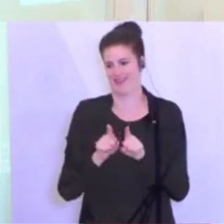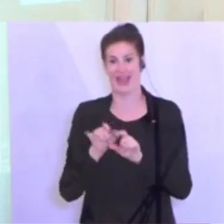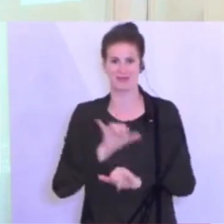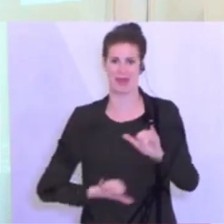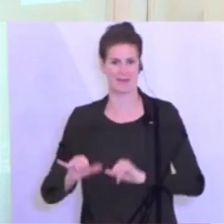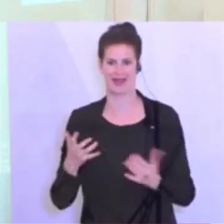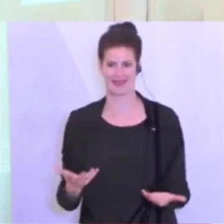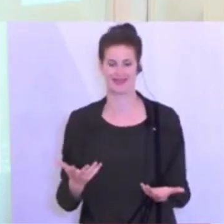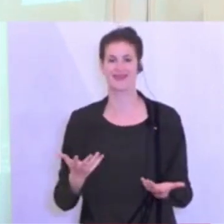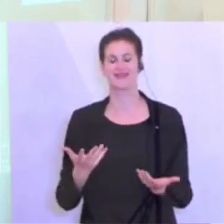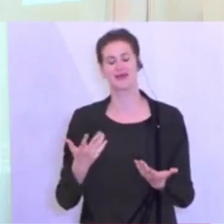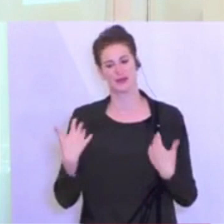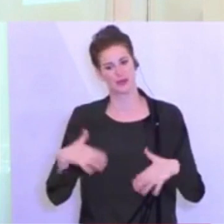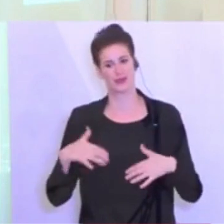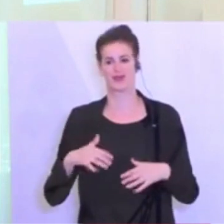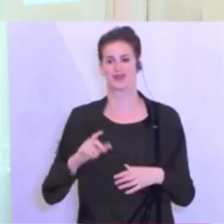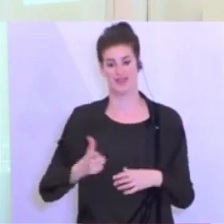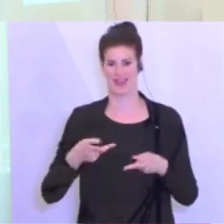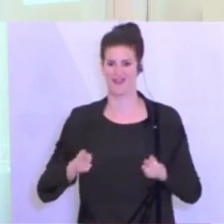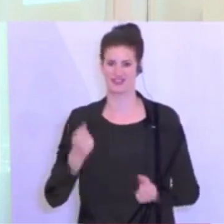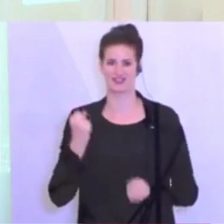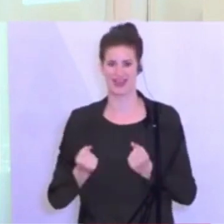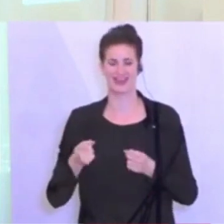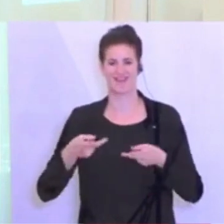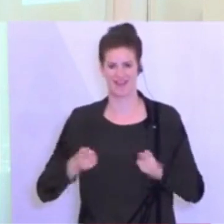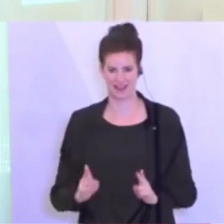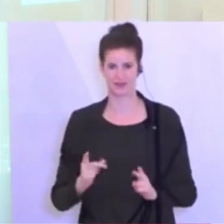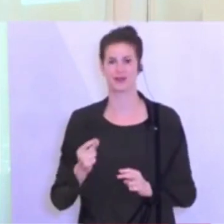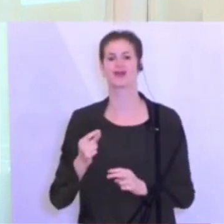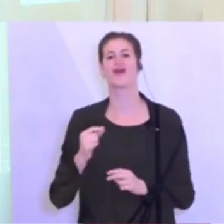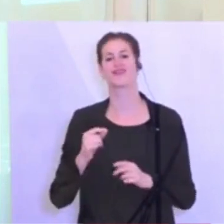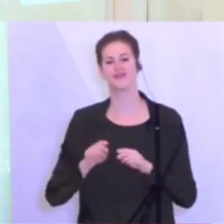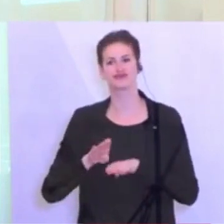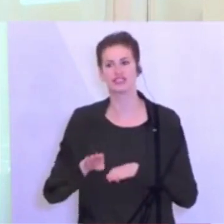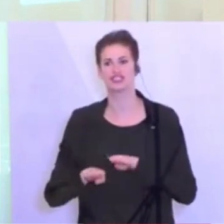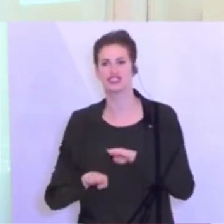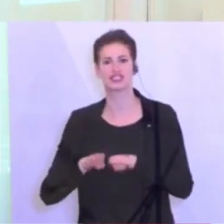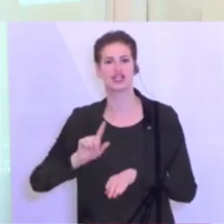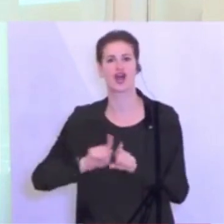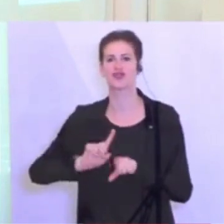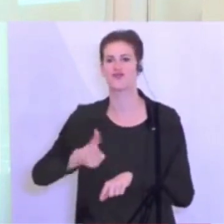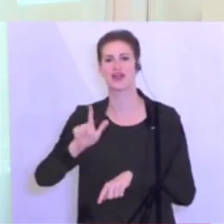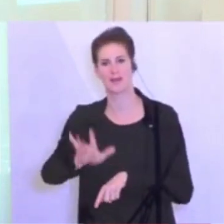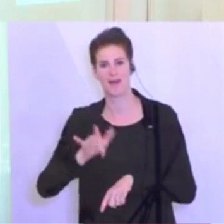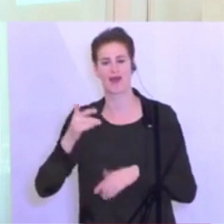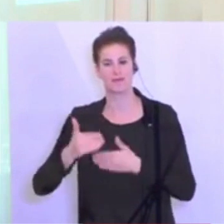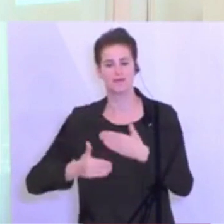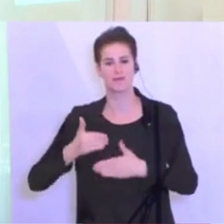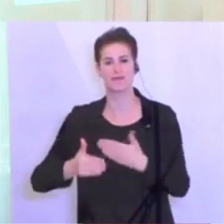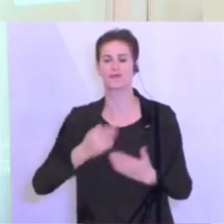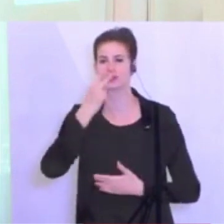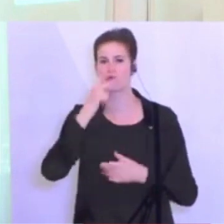und 14. April, erster Schritt, 1. April, zweiter Schritt, damals mit dem Auslaufenlassen